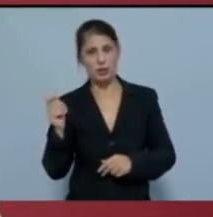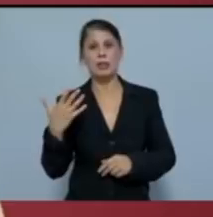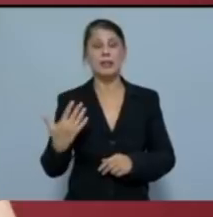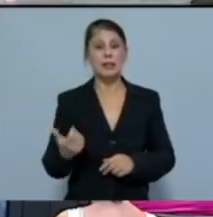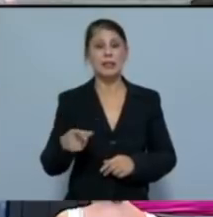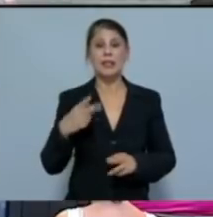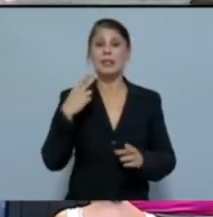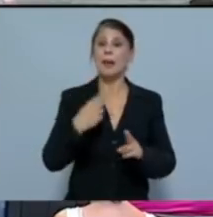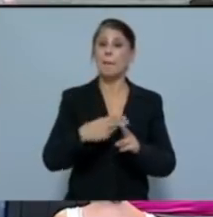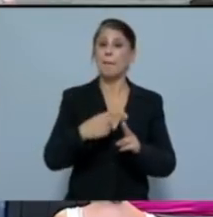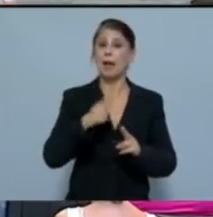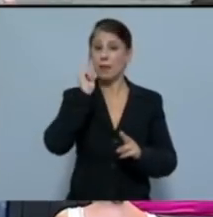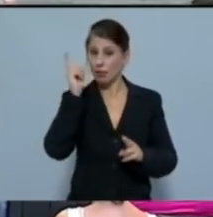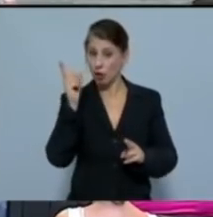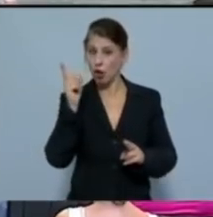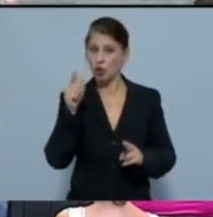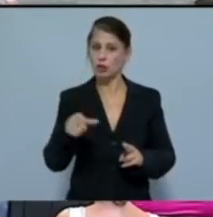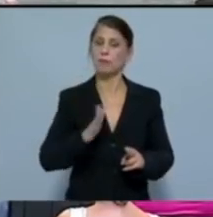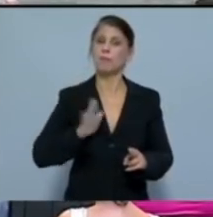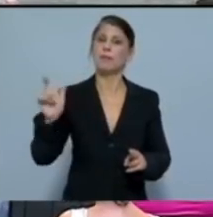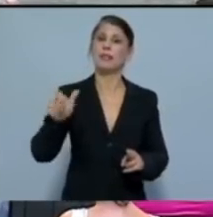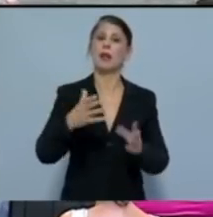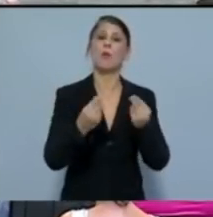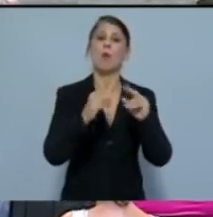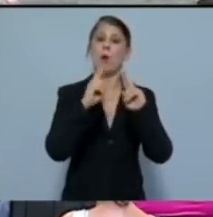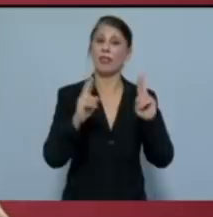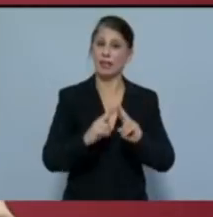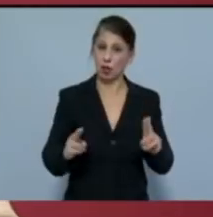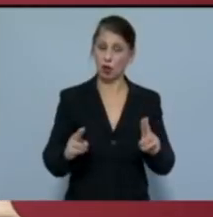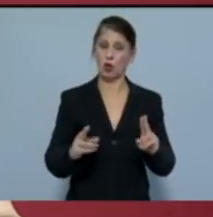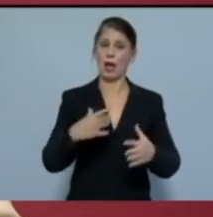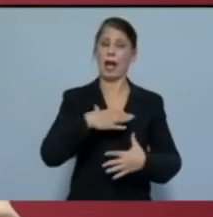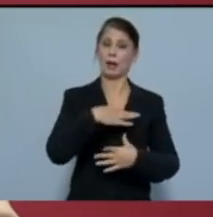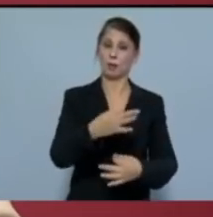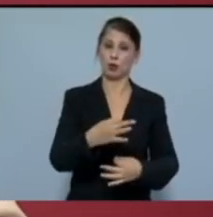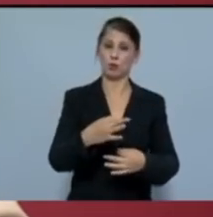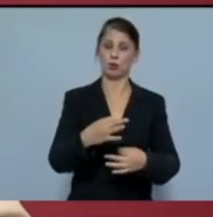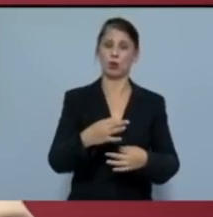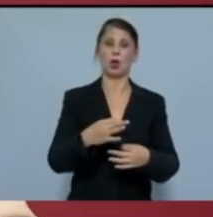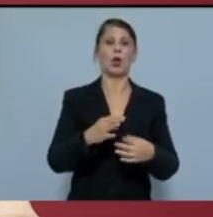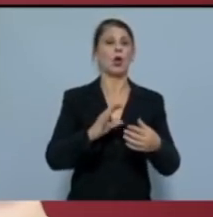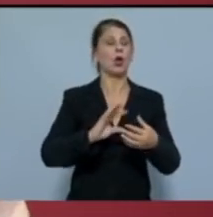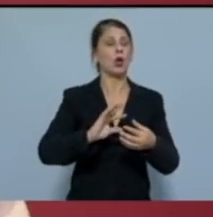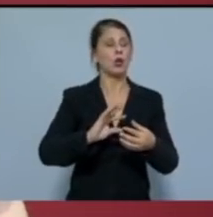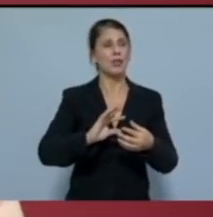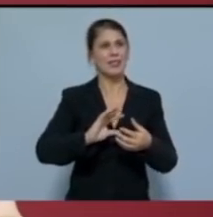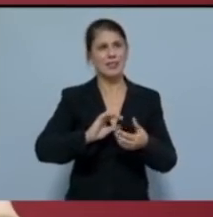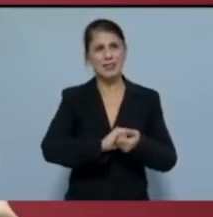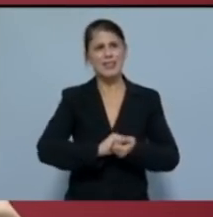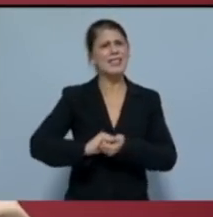σε επίσημες εκδηλώσεις με στελέχη πολιεθνικών, εκπροσώπους του συνδέσμου φαρμακοβιομηχάνων,